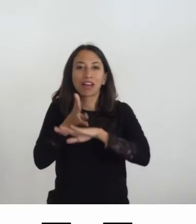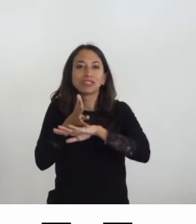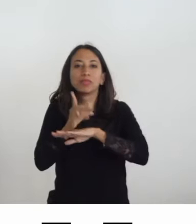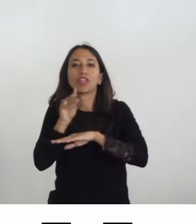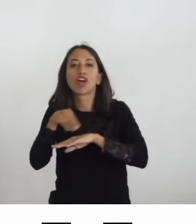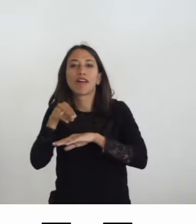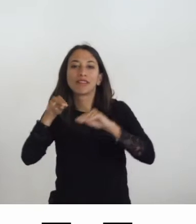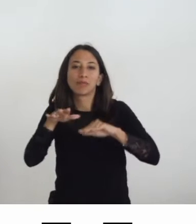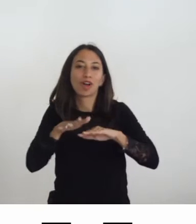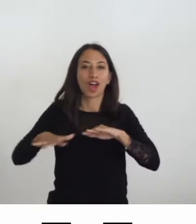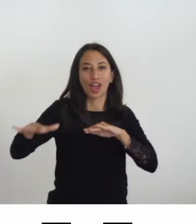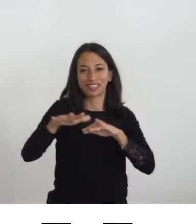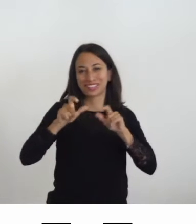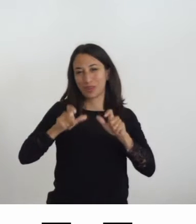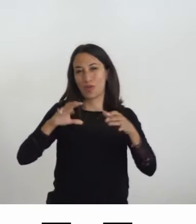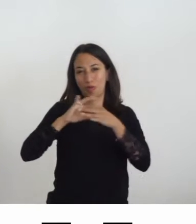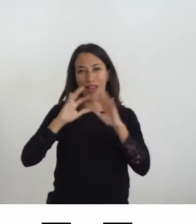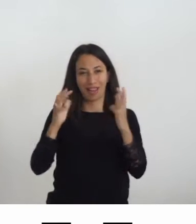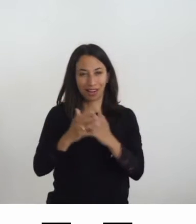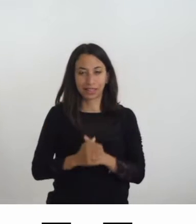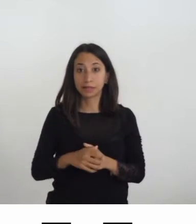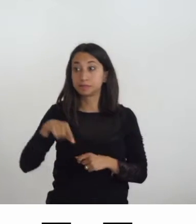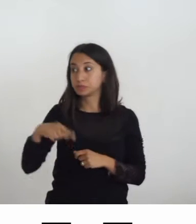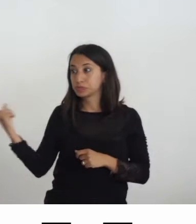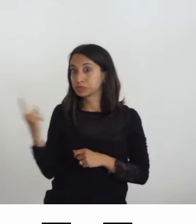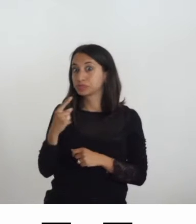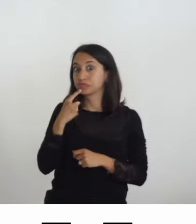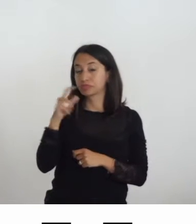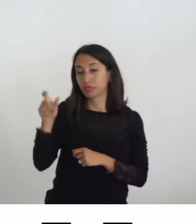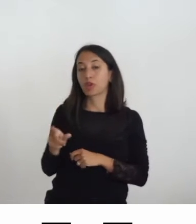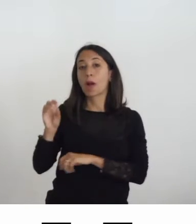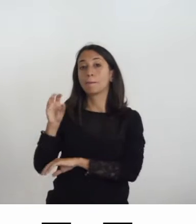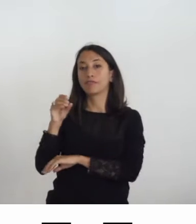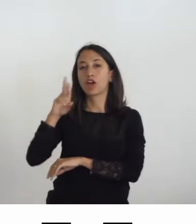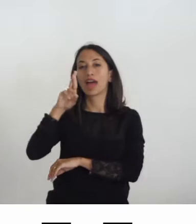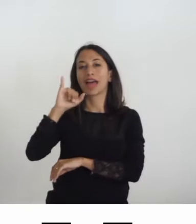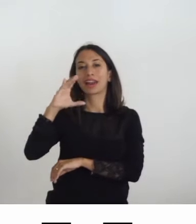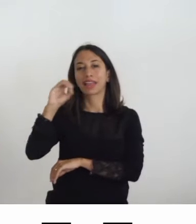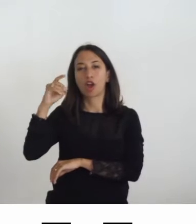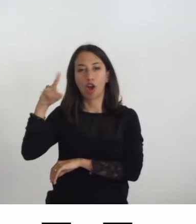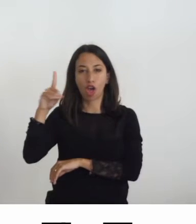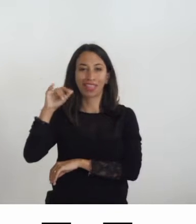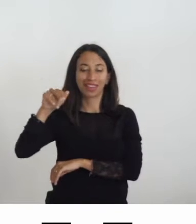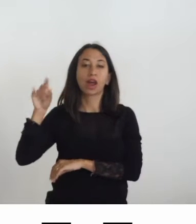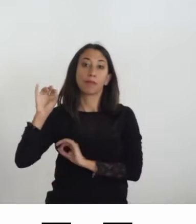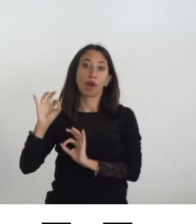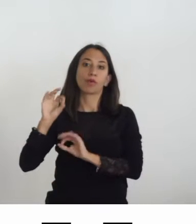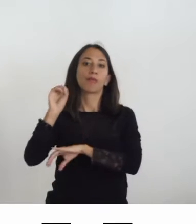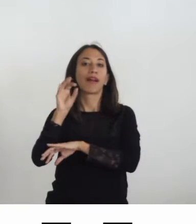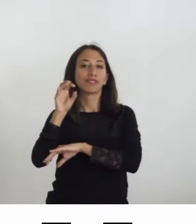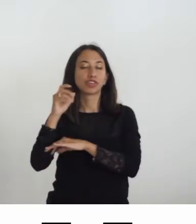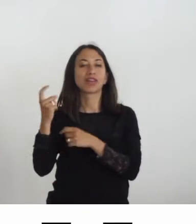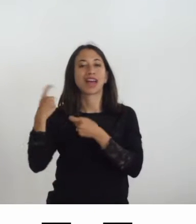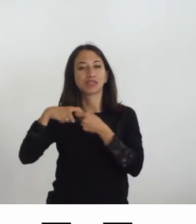Oggi a parlarne con noi c'è la professoressa Dina Ricò che è professoressa associata al